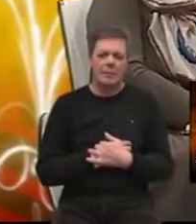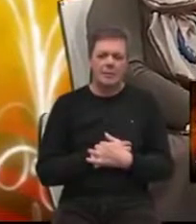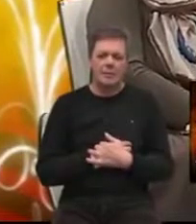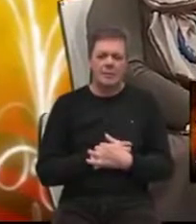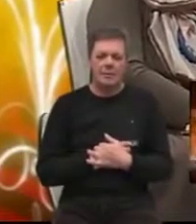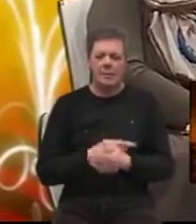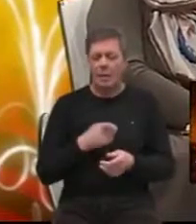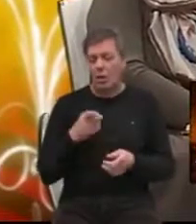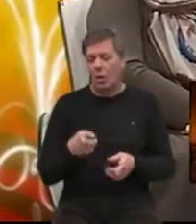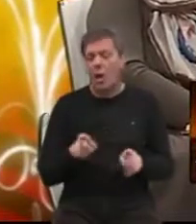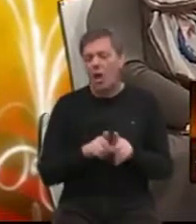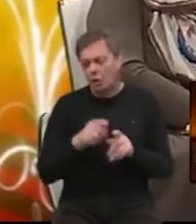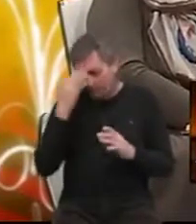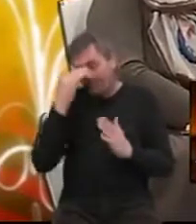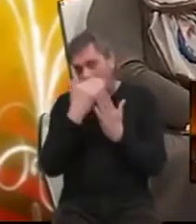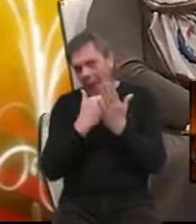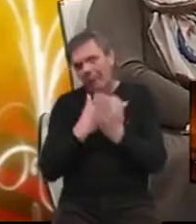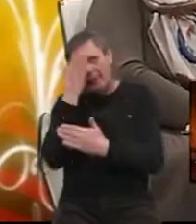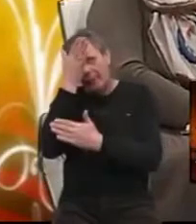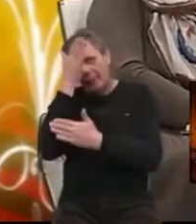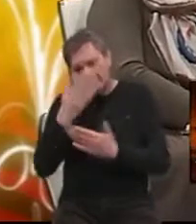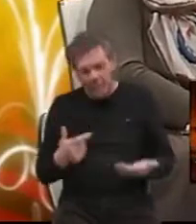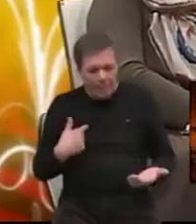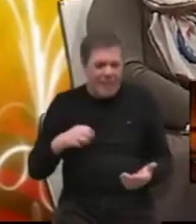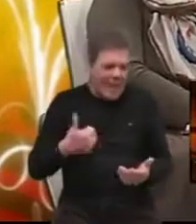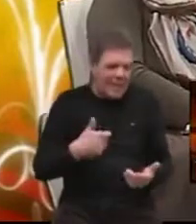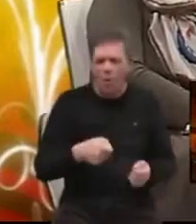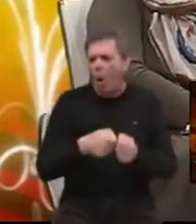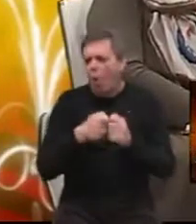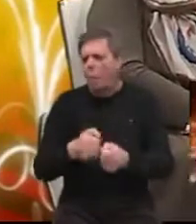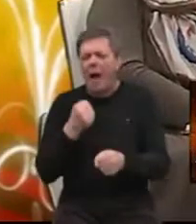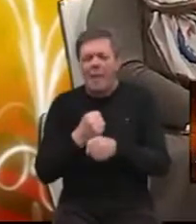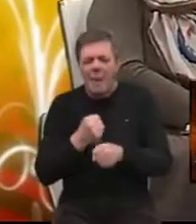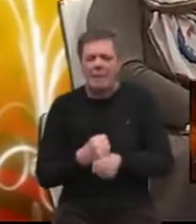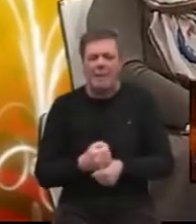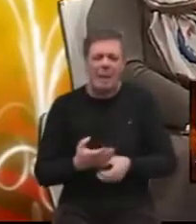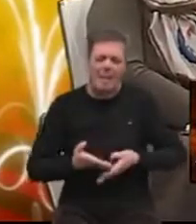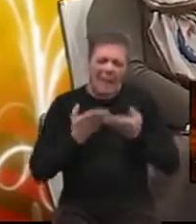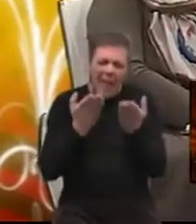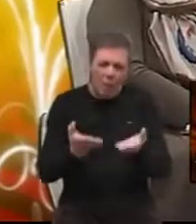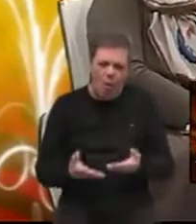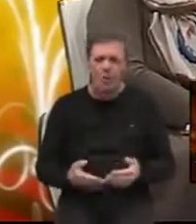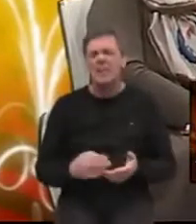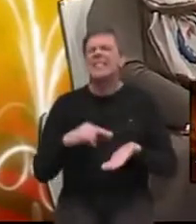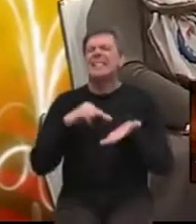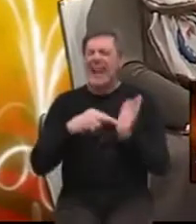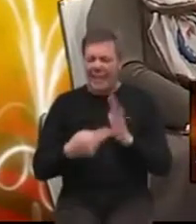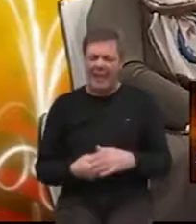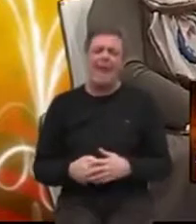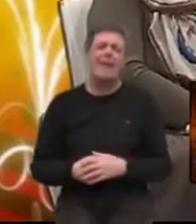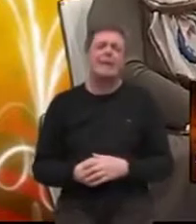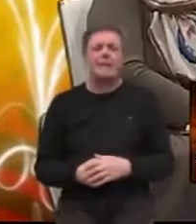To je isto u nekakvim planovima za izradu. Dakle, mi jesmo kao udruga napravili prijedlog nacionalne strategije